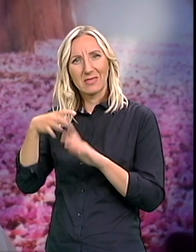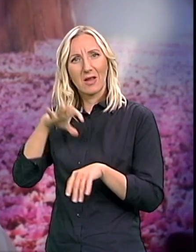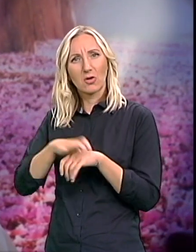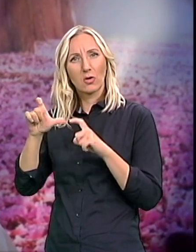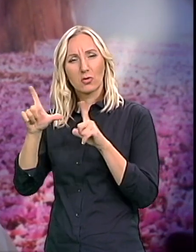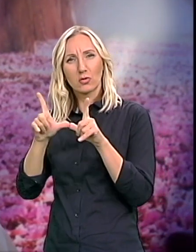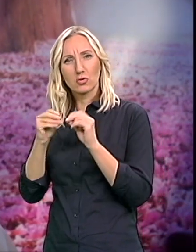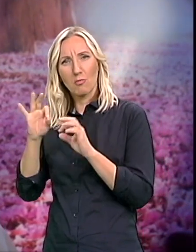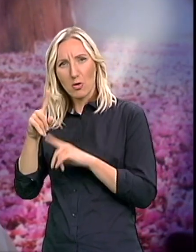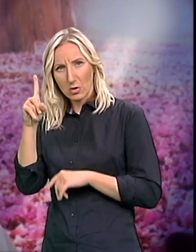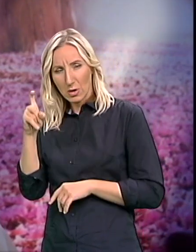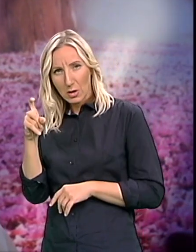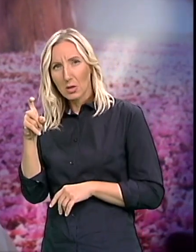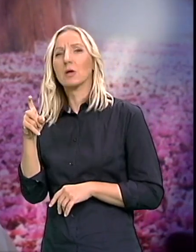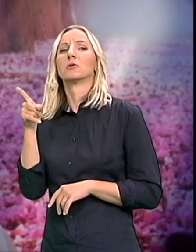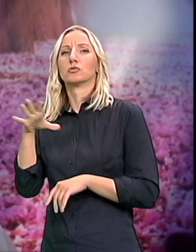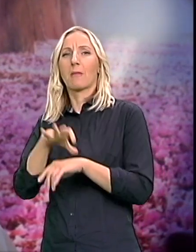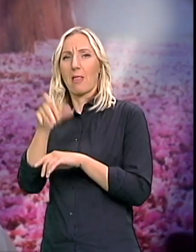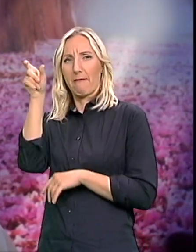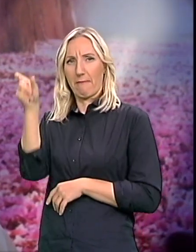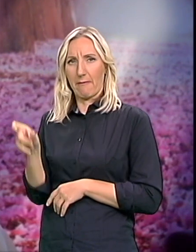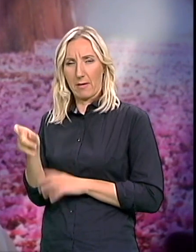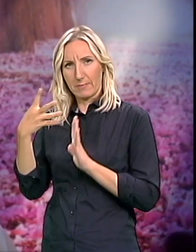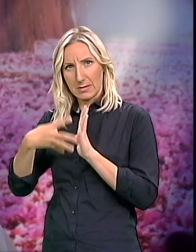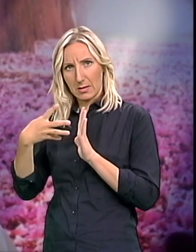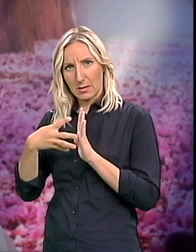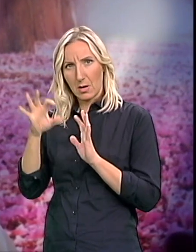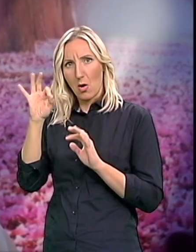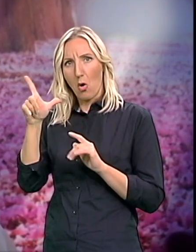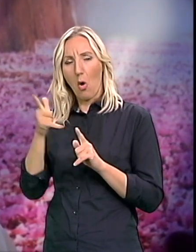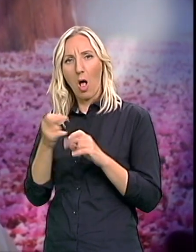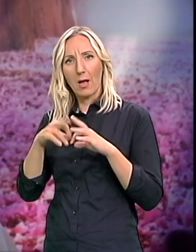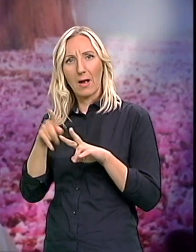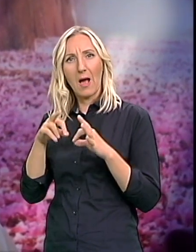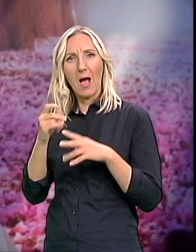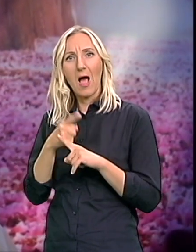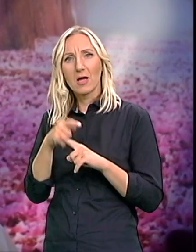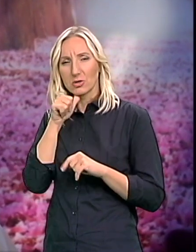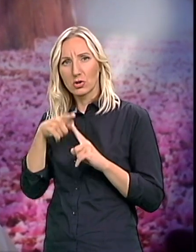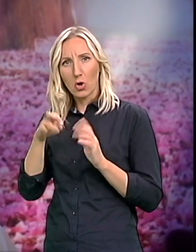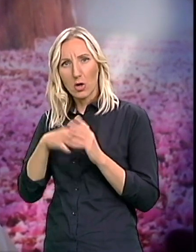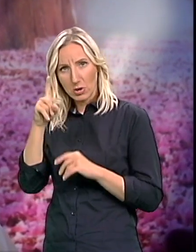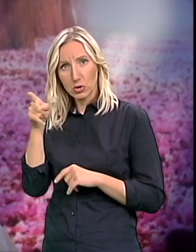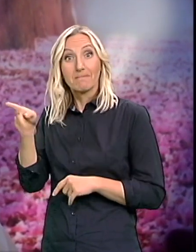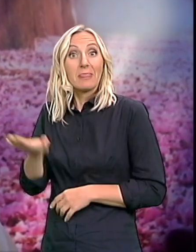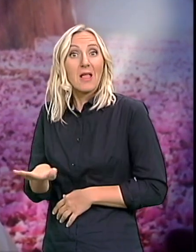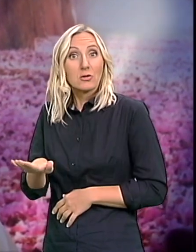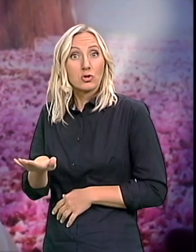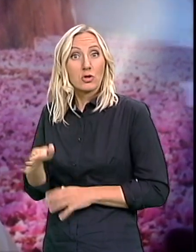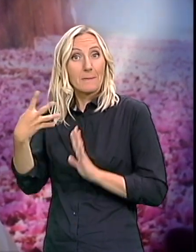Tamo odemo kod Doktorki Olgi Hadži Antonović Koja je bila dečiji psihijatr Koja je